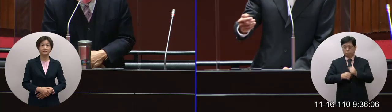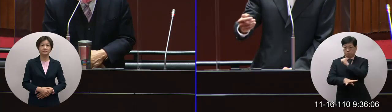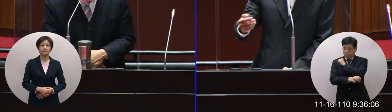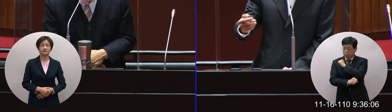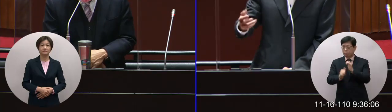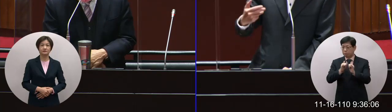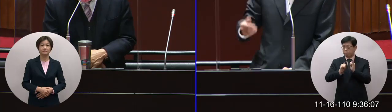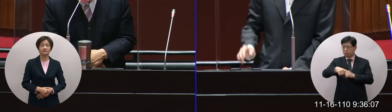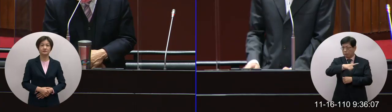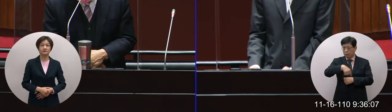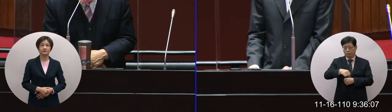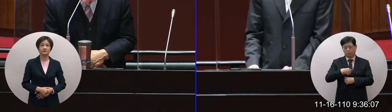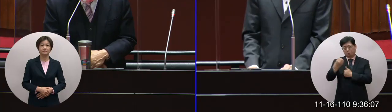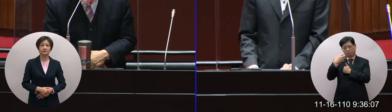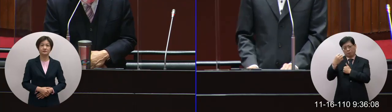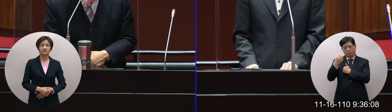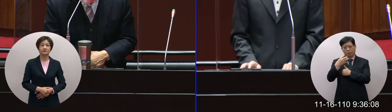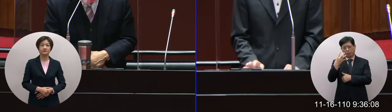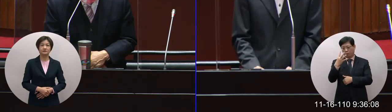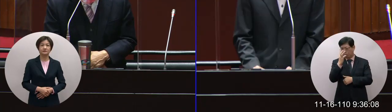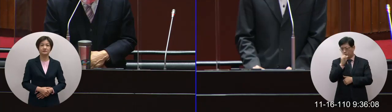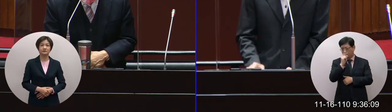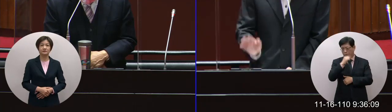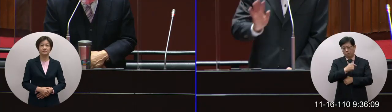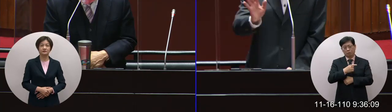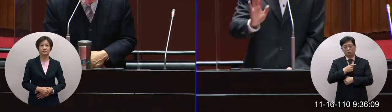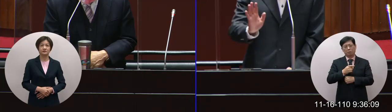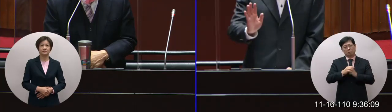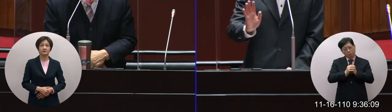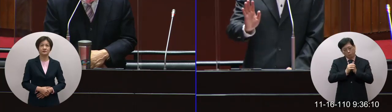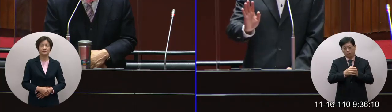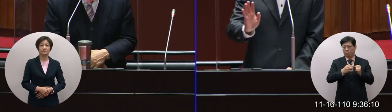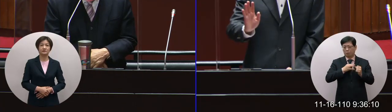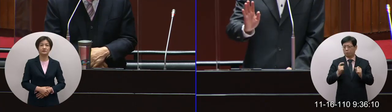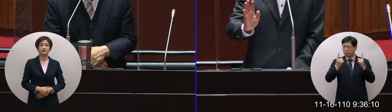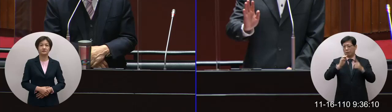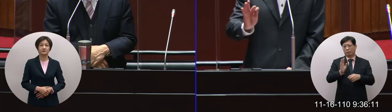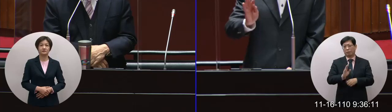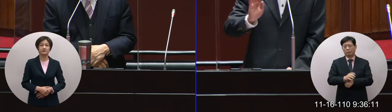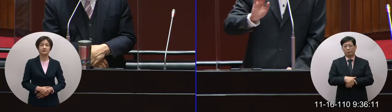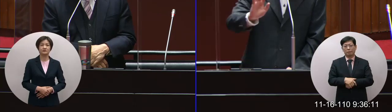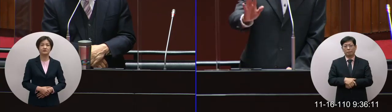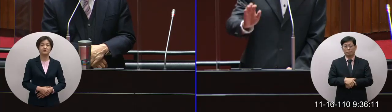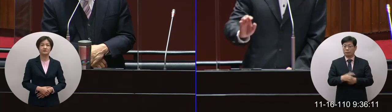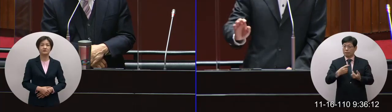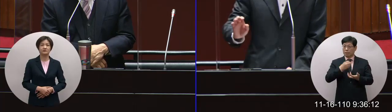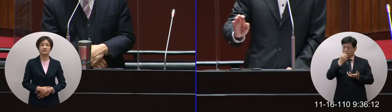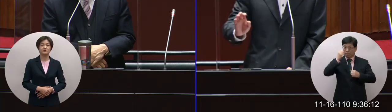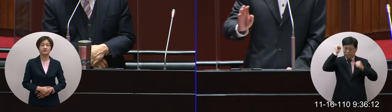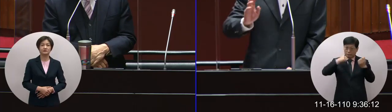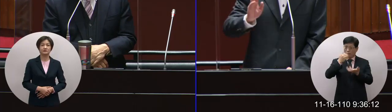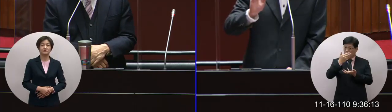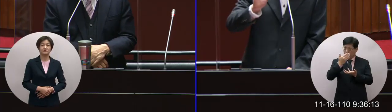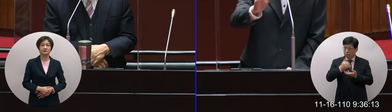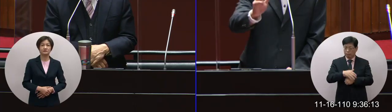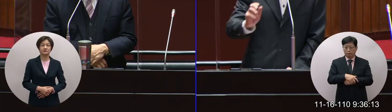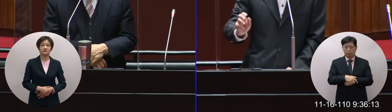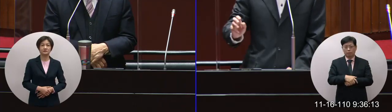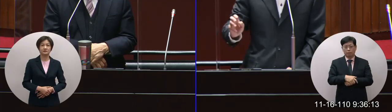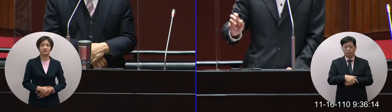民眾一直都跟我反應他說拜託拜託不要再漲了連吃的早餐啊